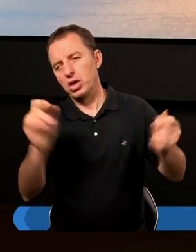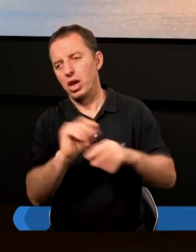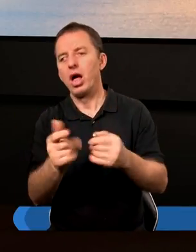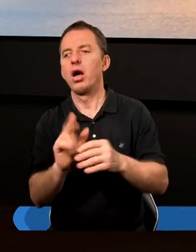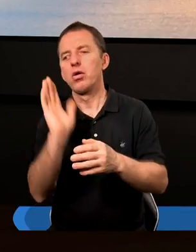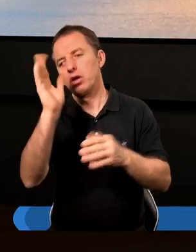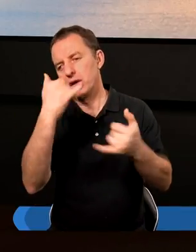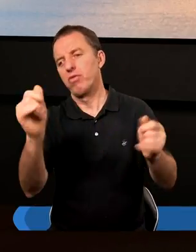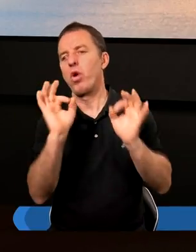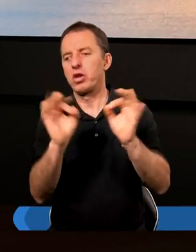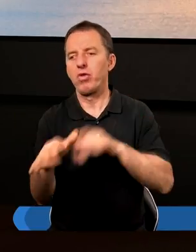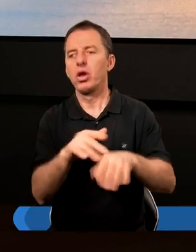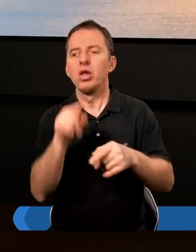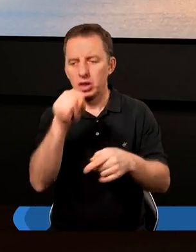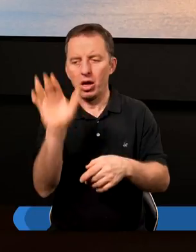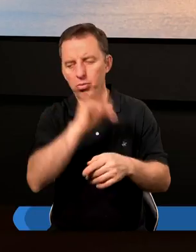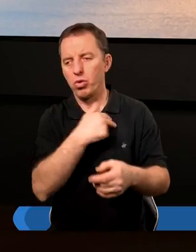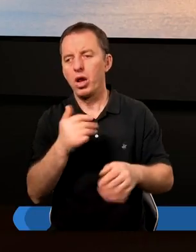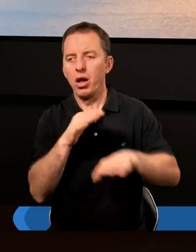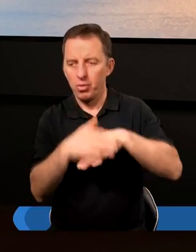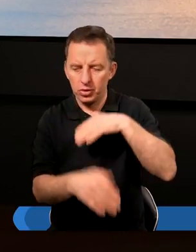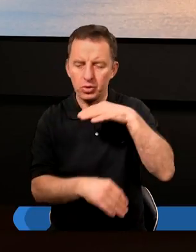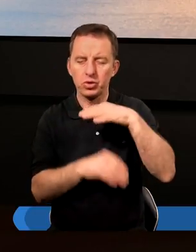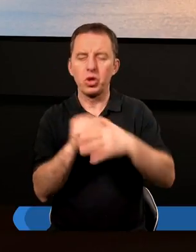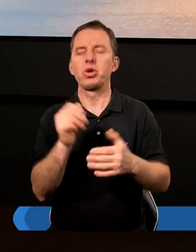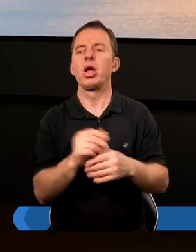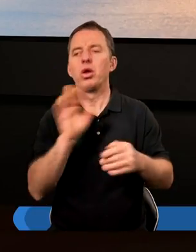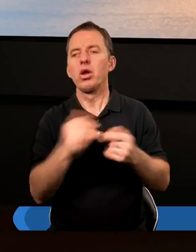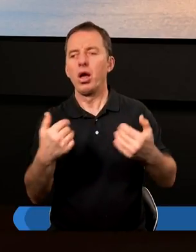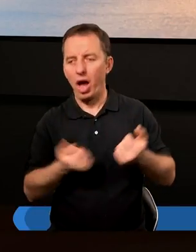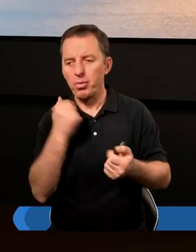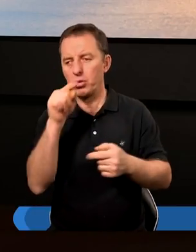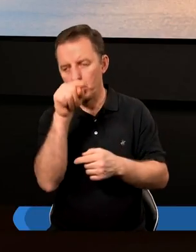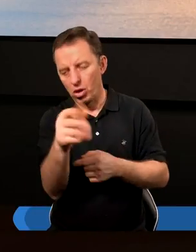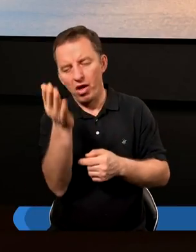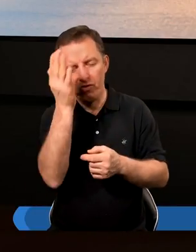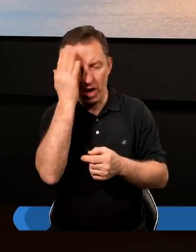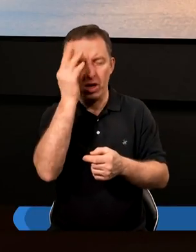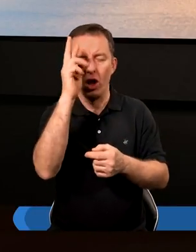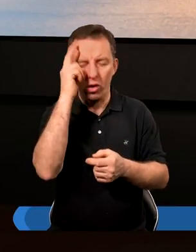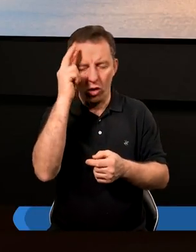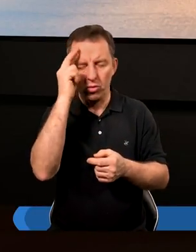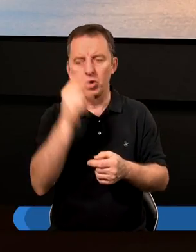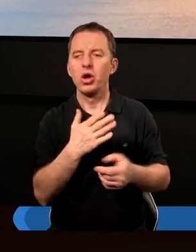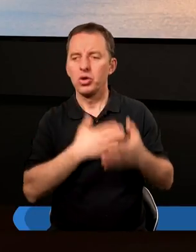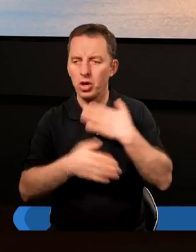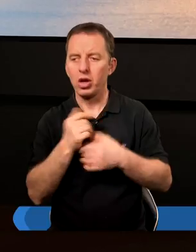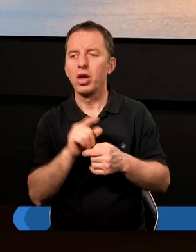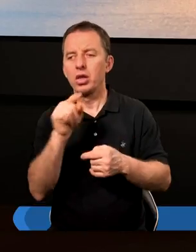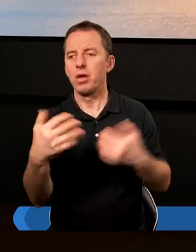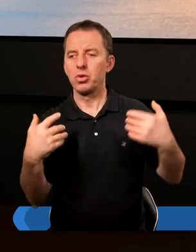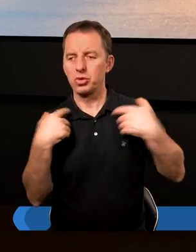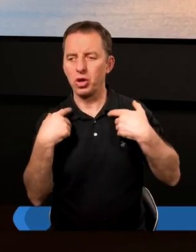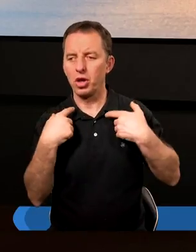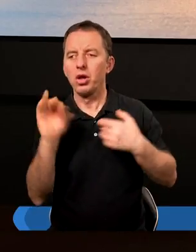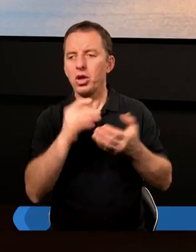inne jest na właściwym miejscu. I tego Bóg nam życzy. Tego właśnie Bóg nam życzy, abyśmy to wiedzieli, rozumieli, żebyśmy potrafili